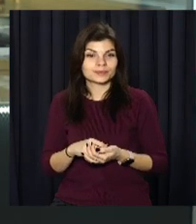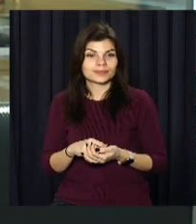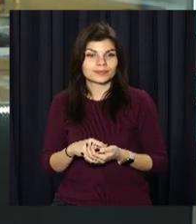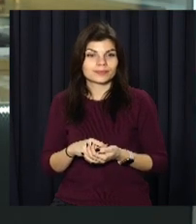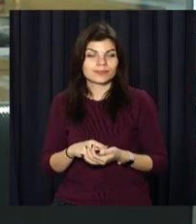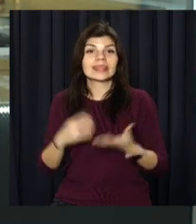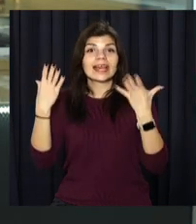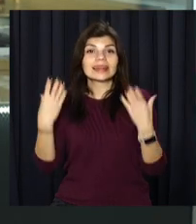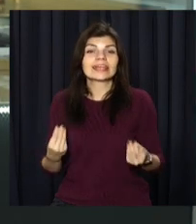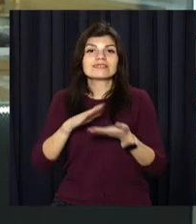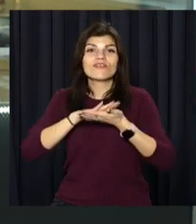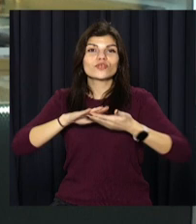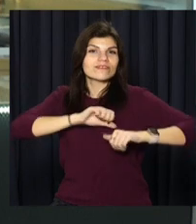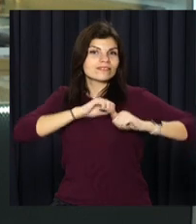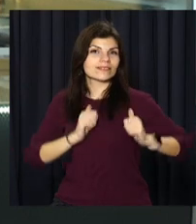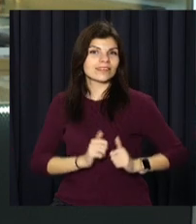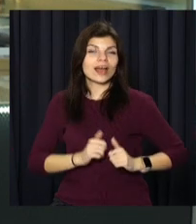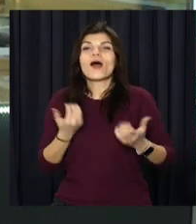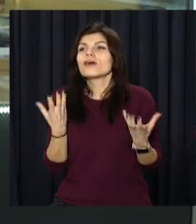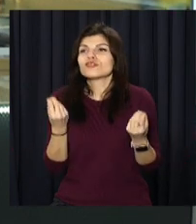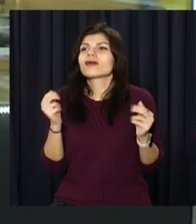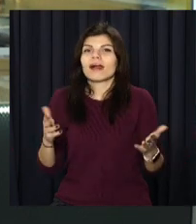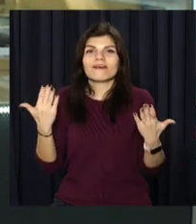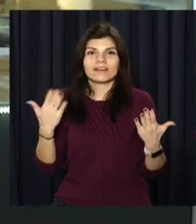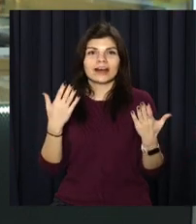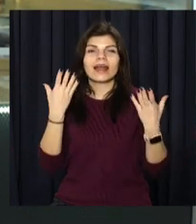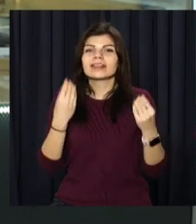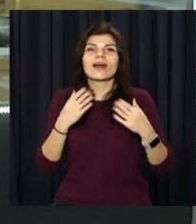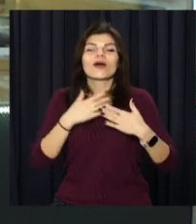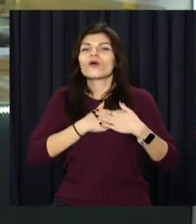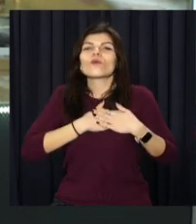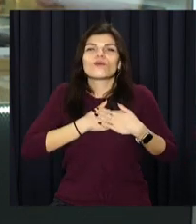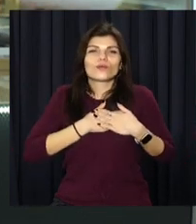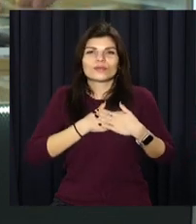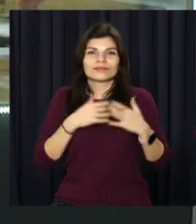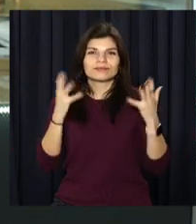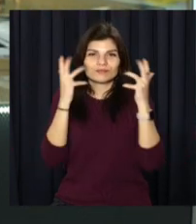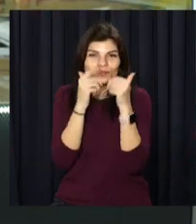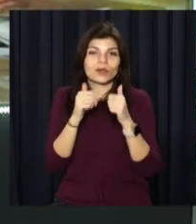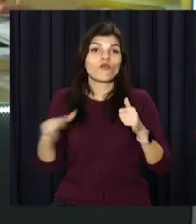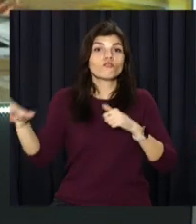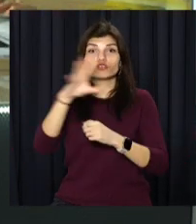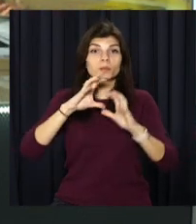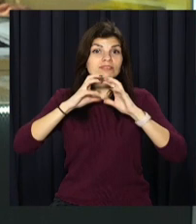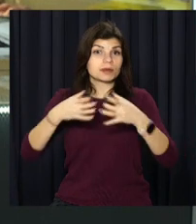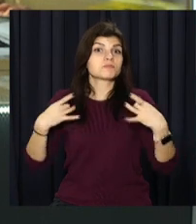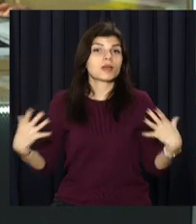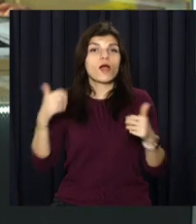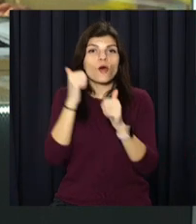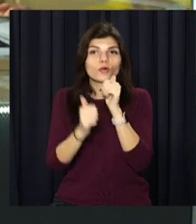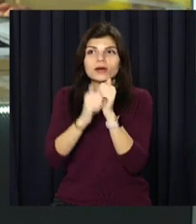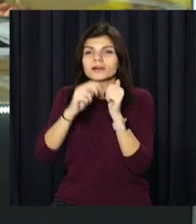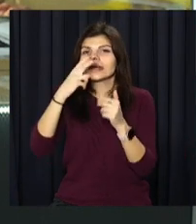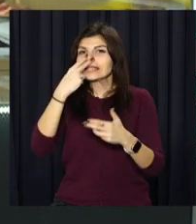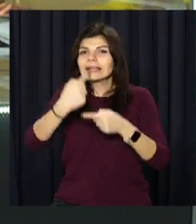День святого Валентина, чи як ще його називають, день закоханих, відзначають у всьому світі. У різних країнах